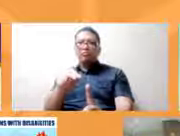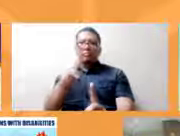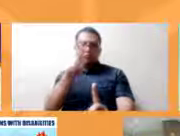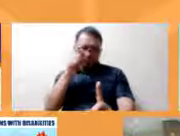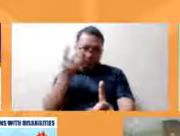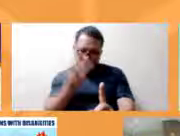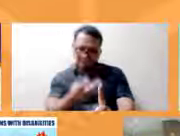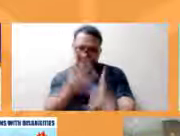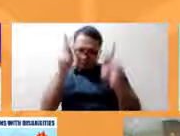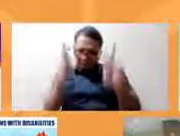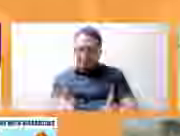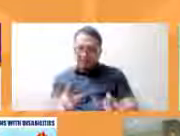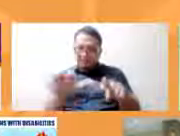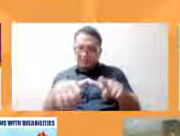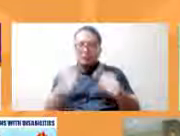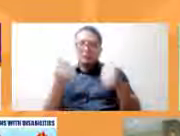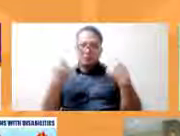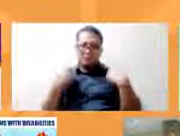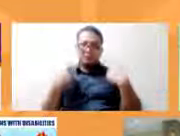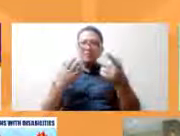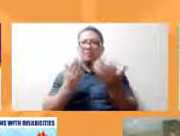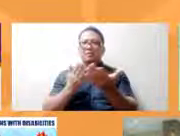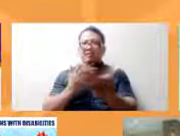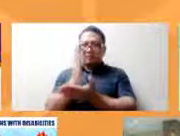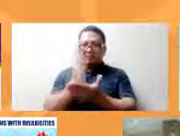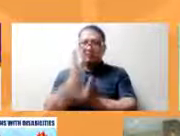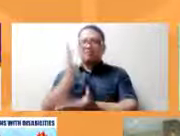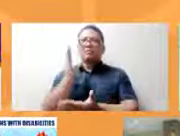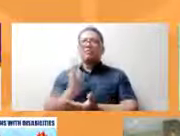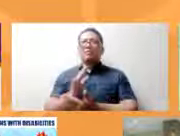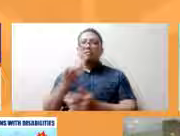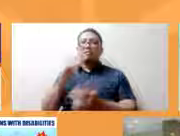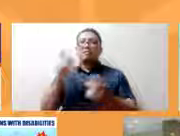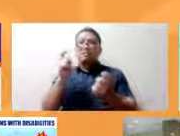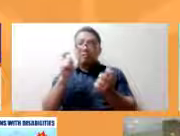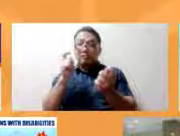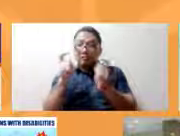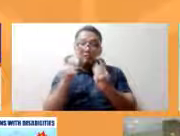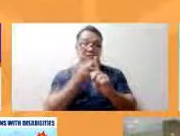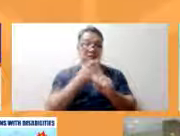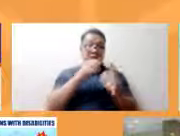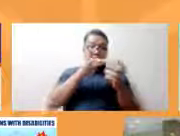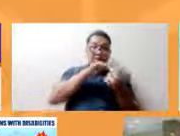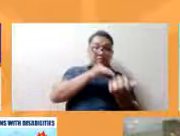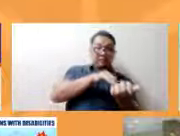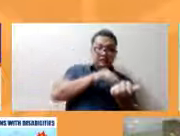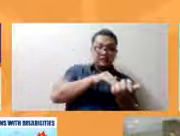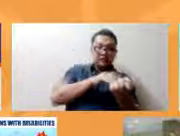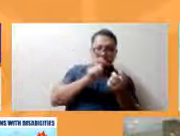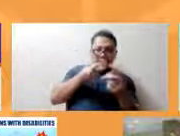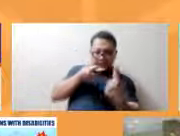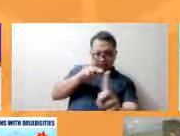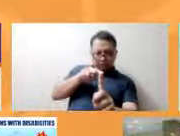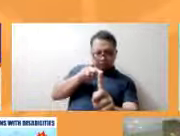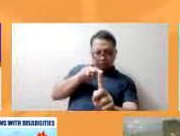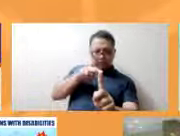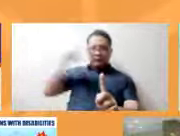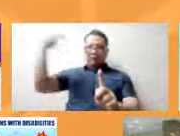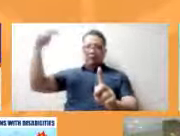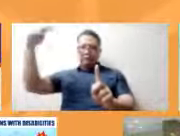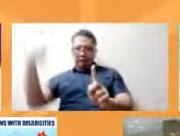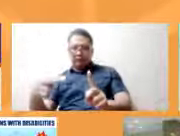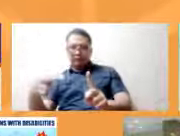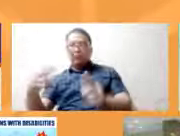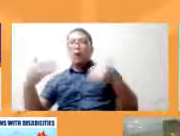na ayusin ang ating tingin from the medical model from the charitable